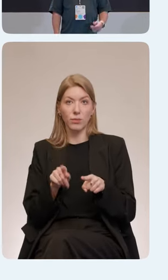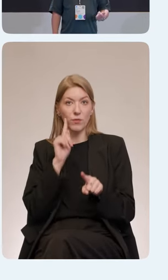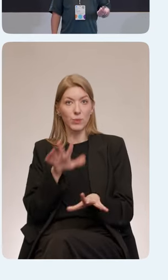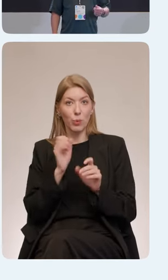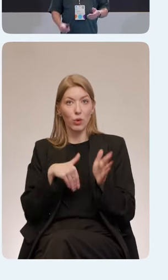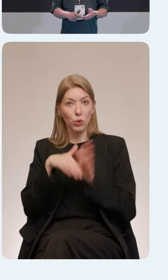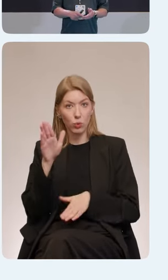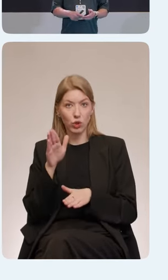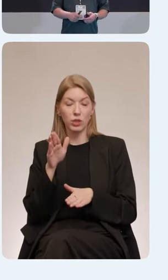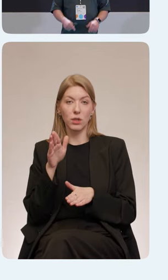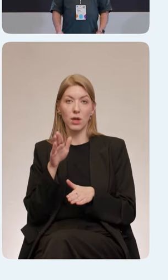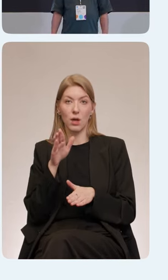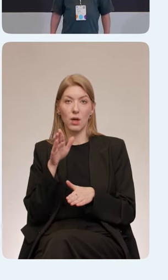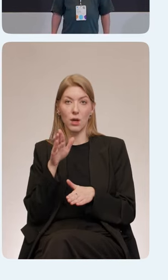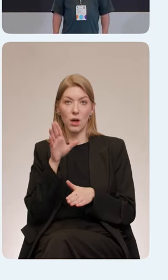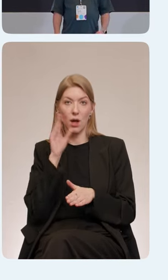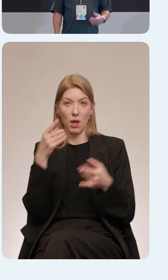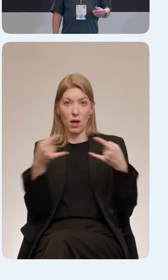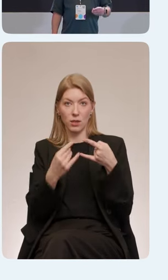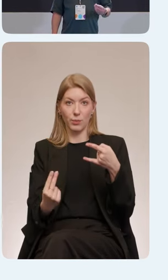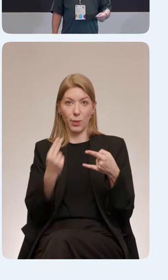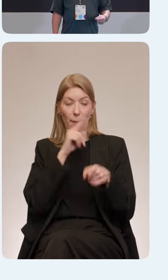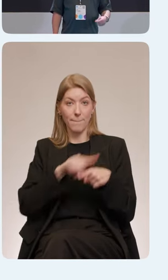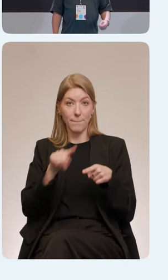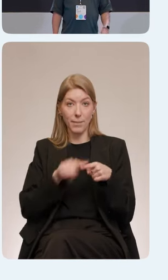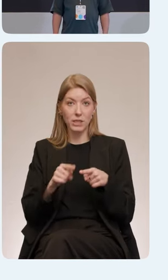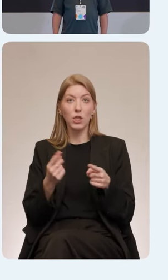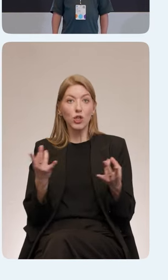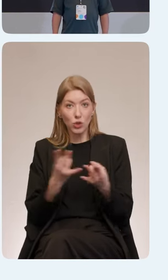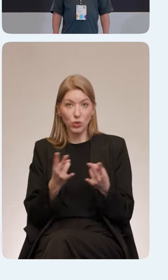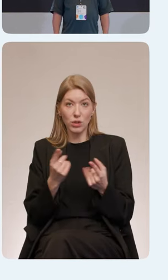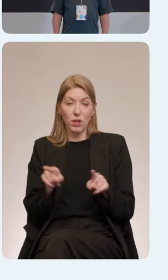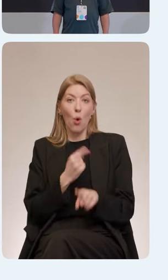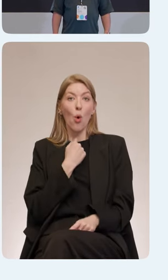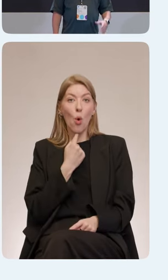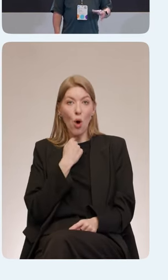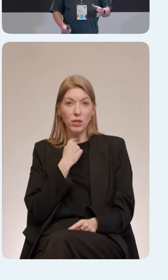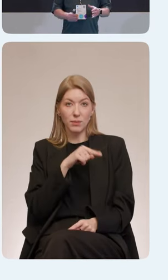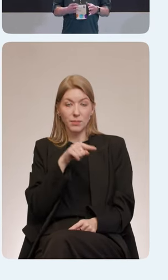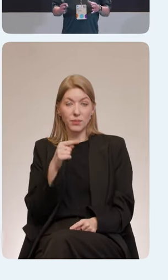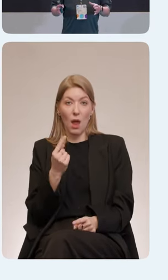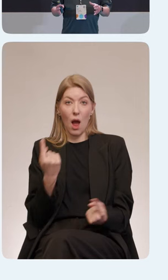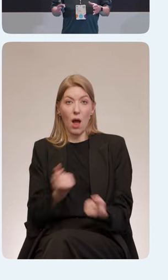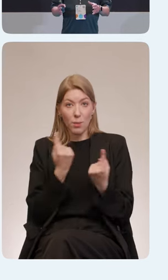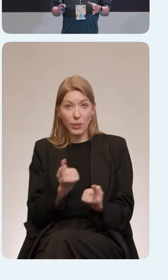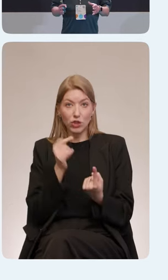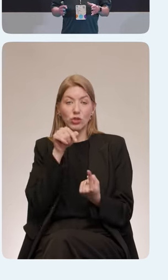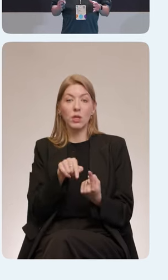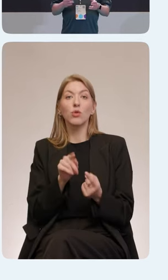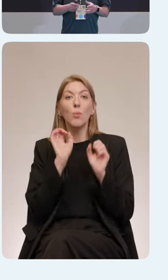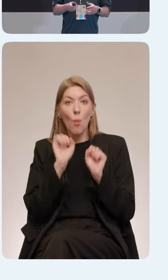моменты, какие-то экраны очень быстро, и поэтому им нужен вот такой вот голос, который можно либо увеличить скорость